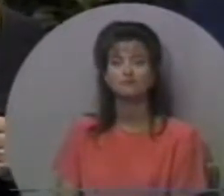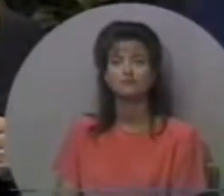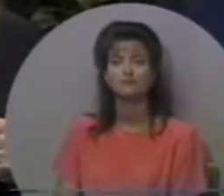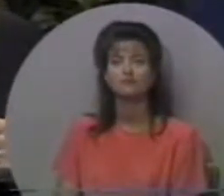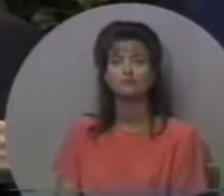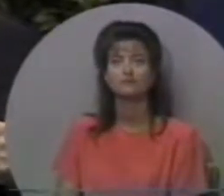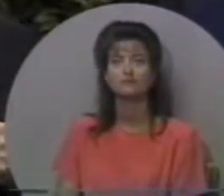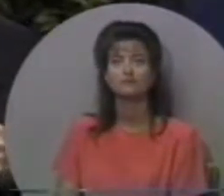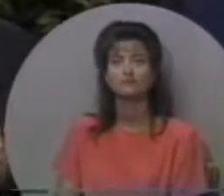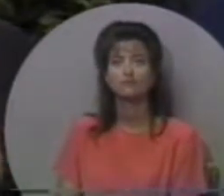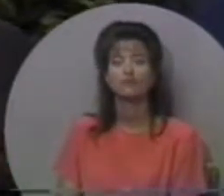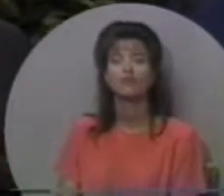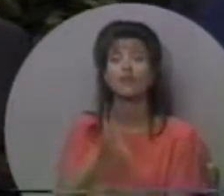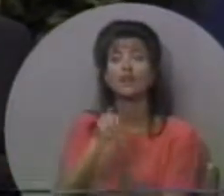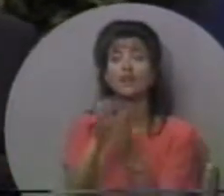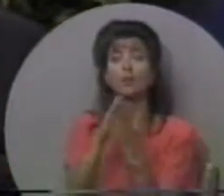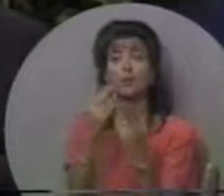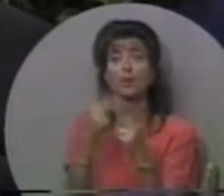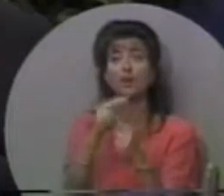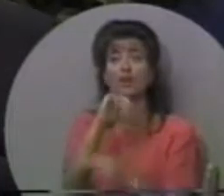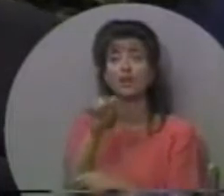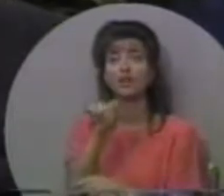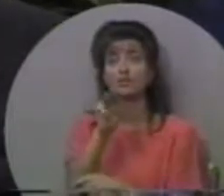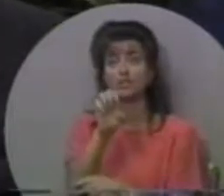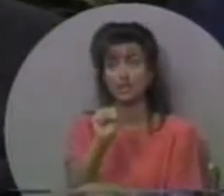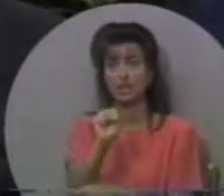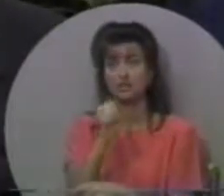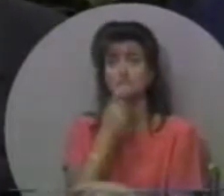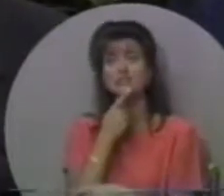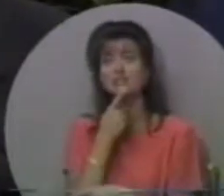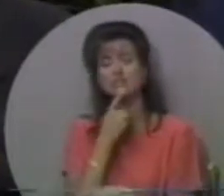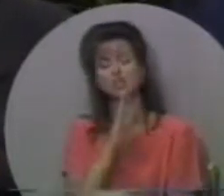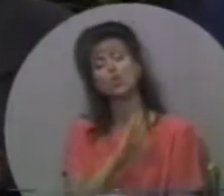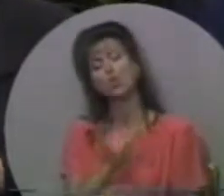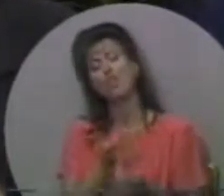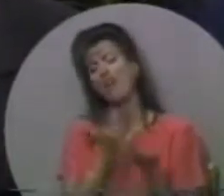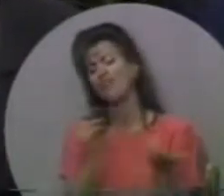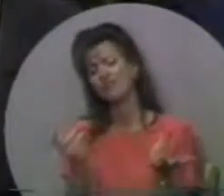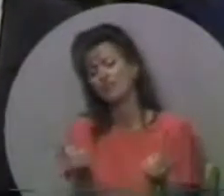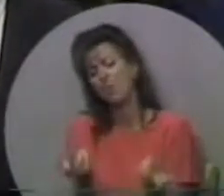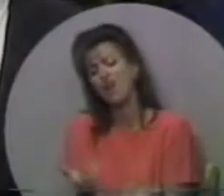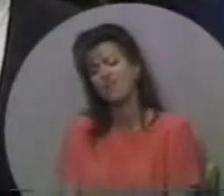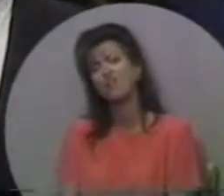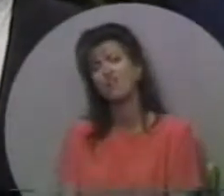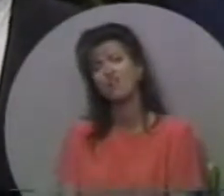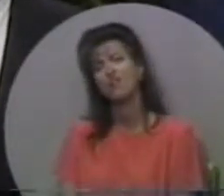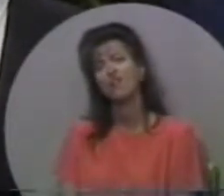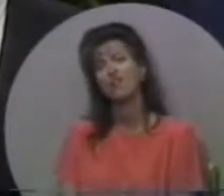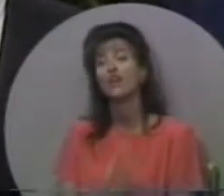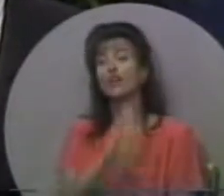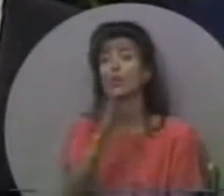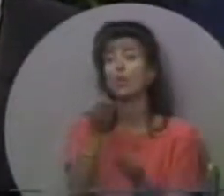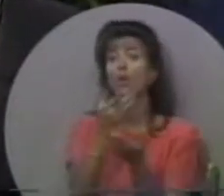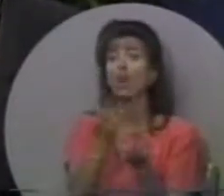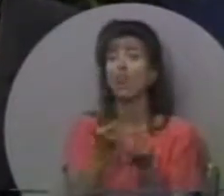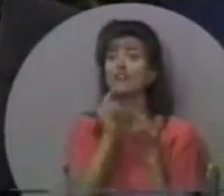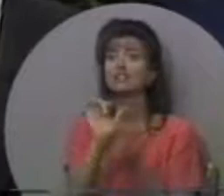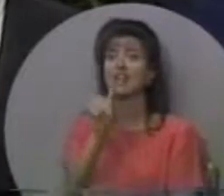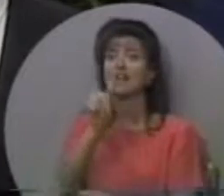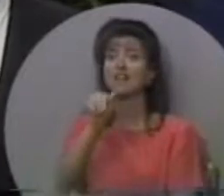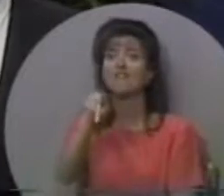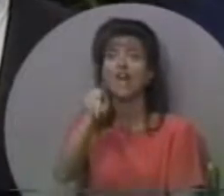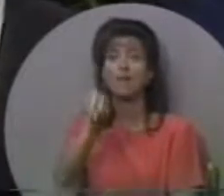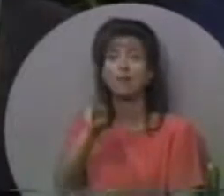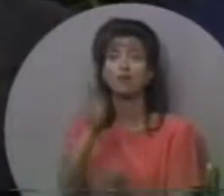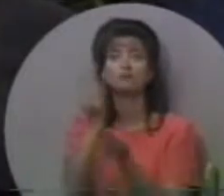Колом'яків сказав, що є ваше життя? Це не